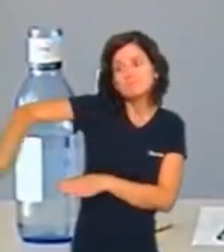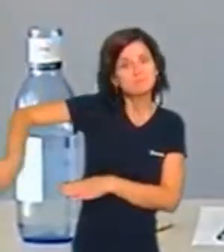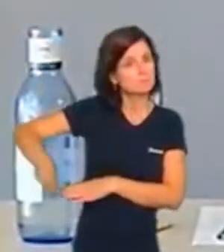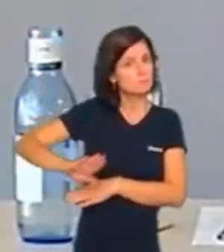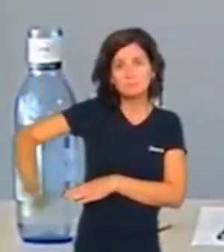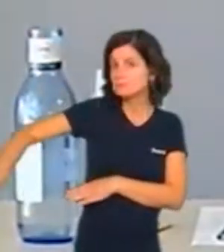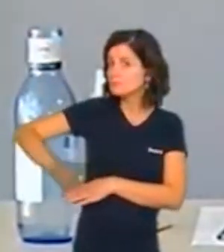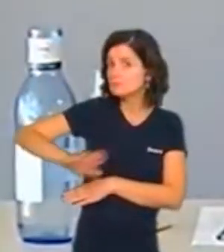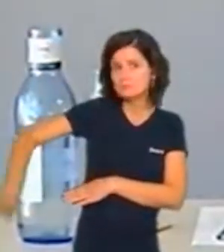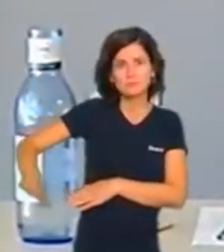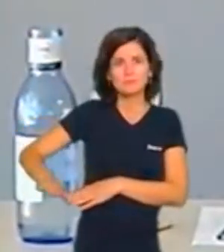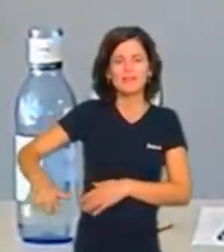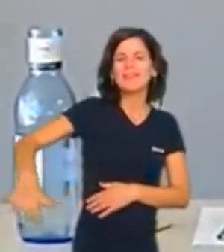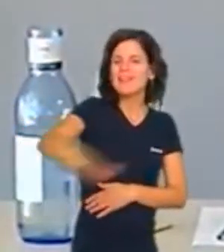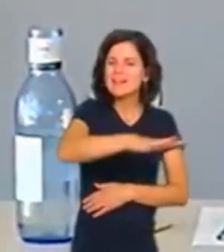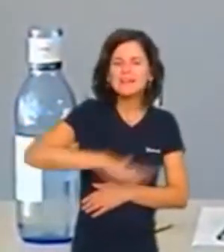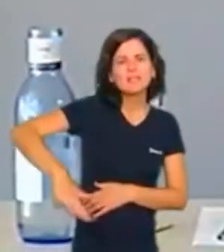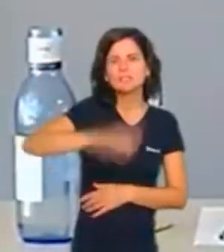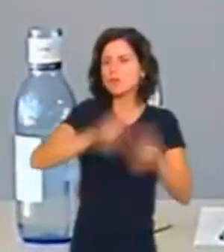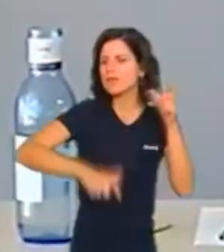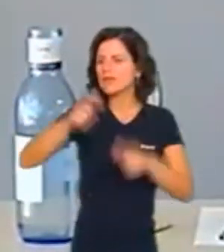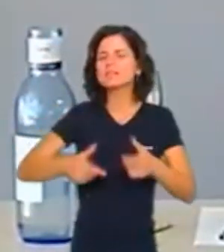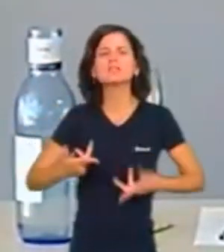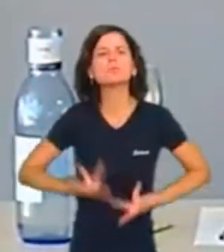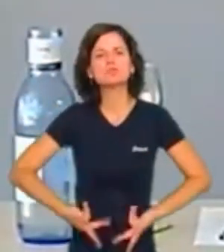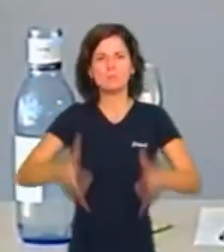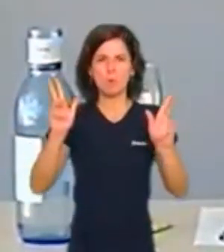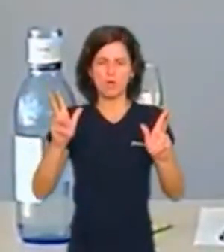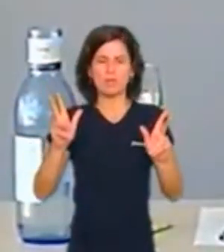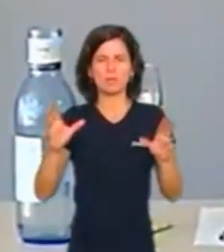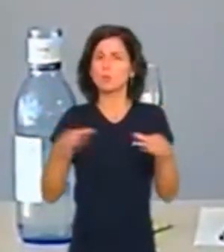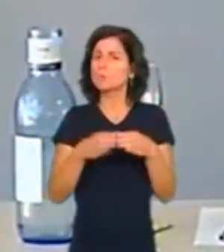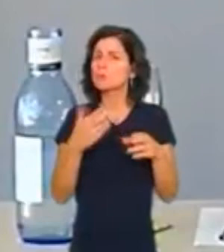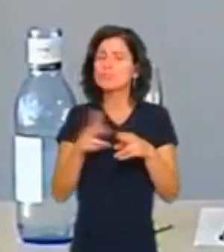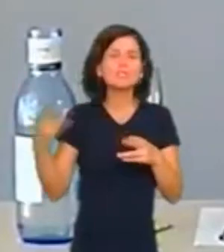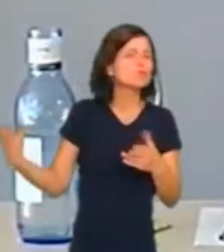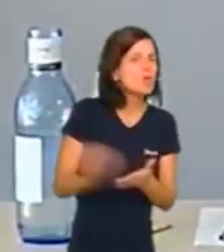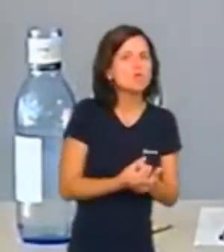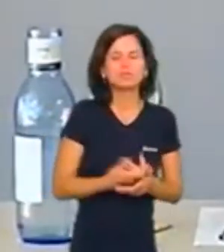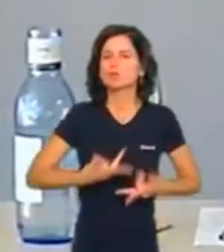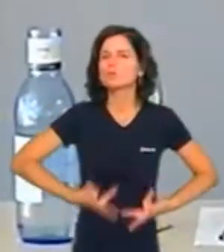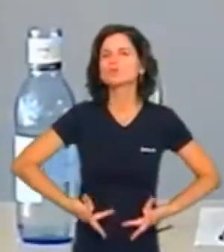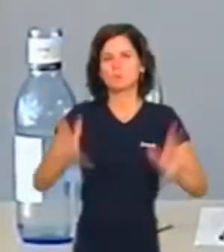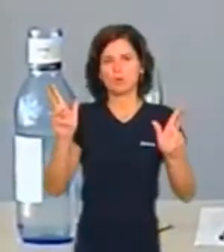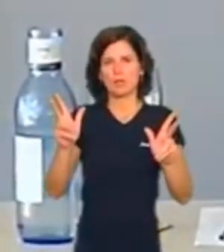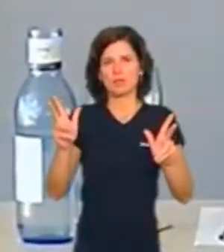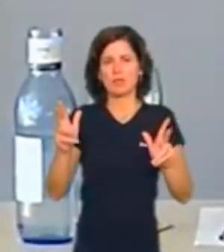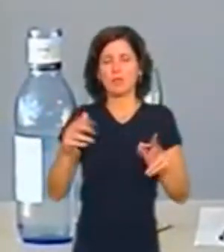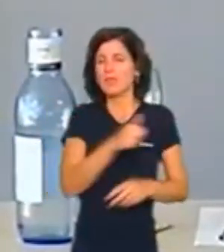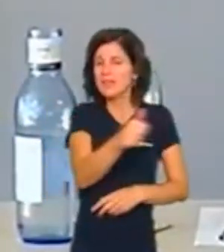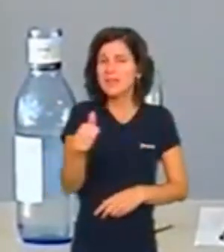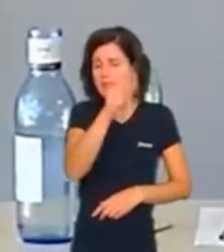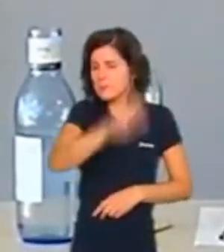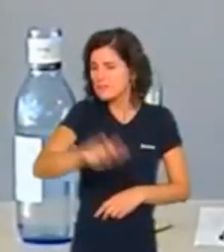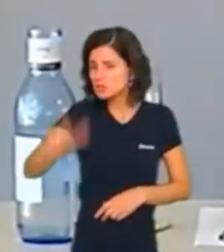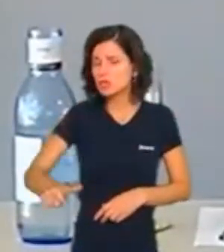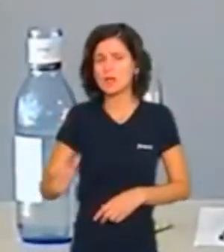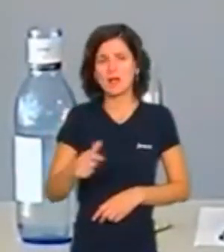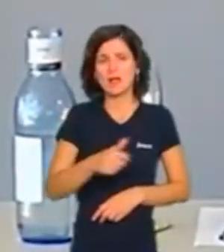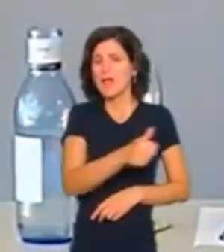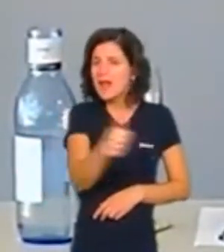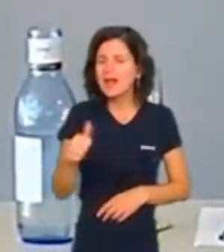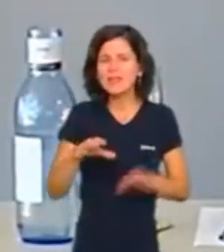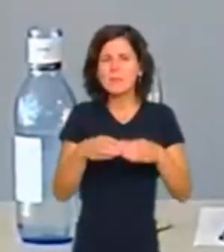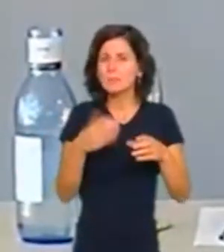'altra línia estem els demòcrates. I cada partit, cada col·lectiu, cada entitat, cada persona s'ha de